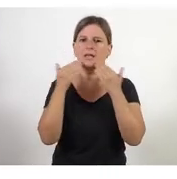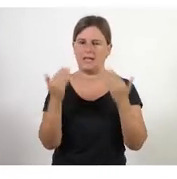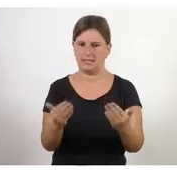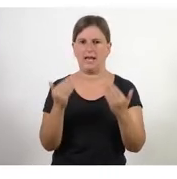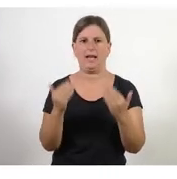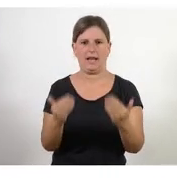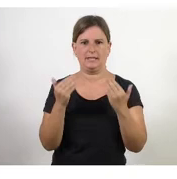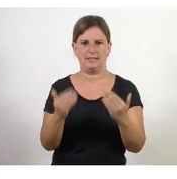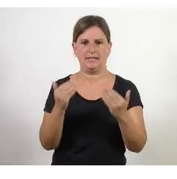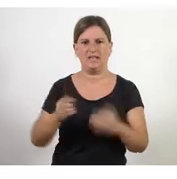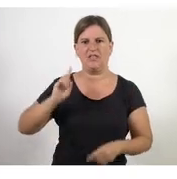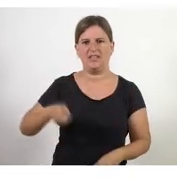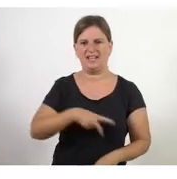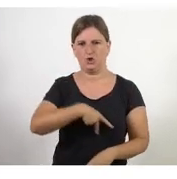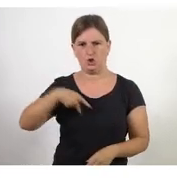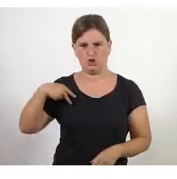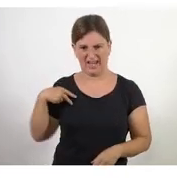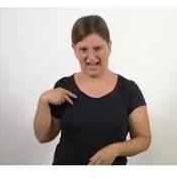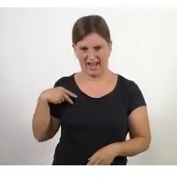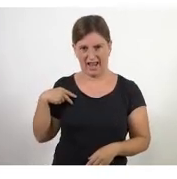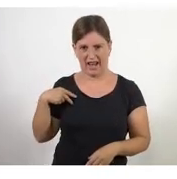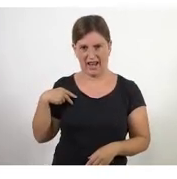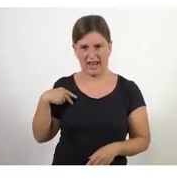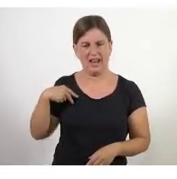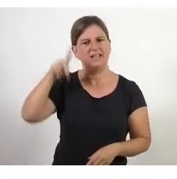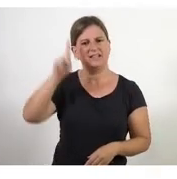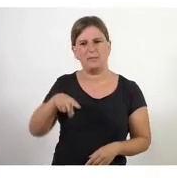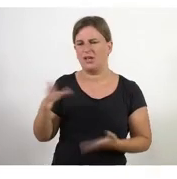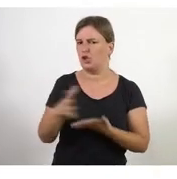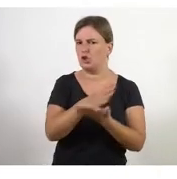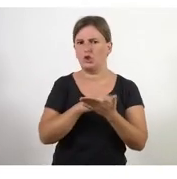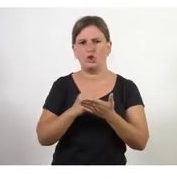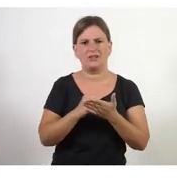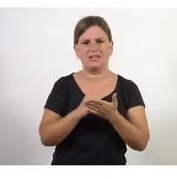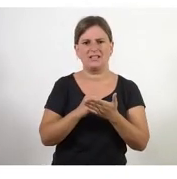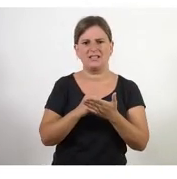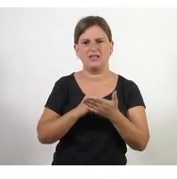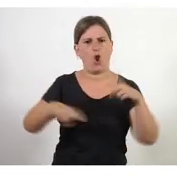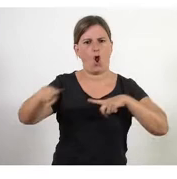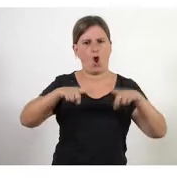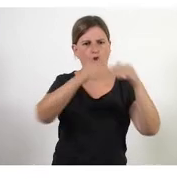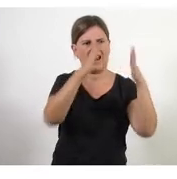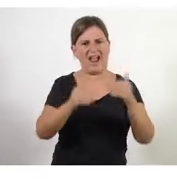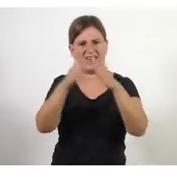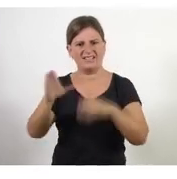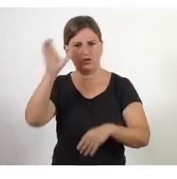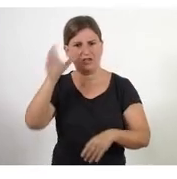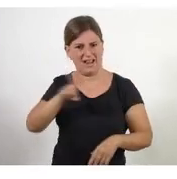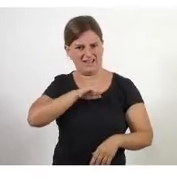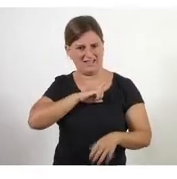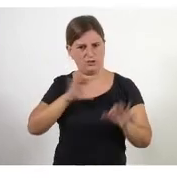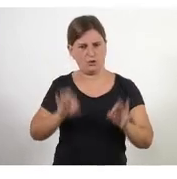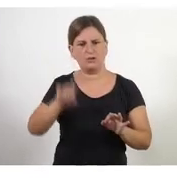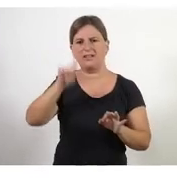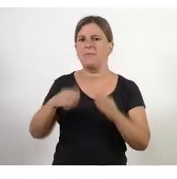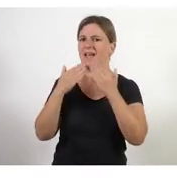donar les gràcies a la direcció general, a totes les organitzacions, a tots els que esteu escoltant, donar també